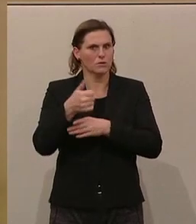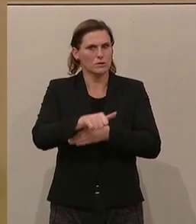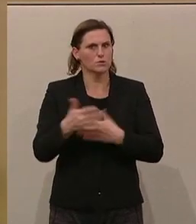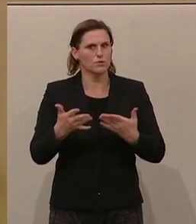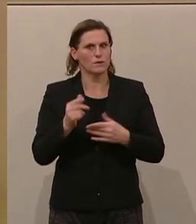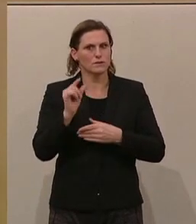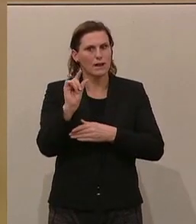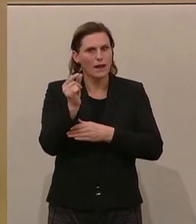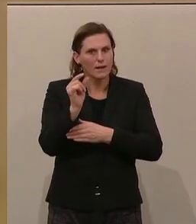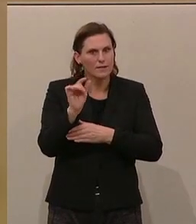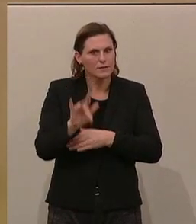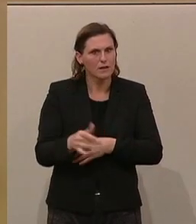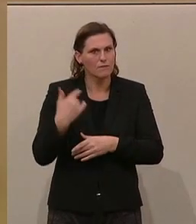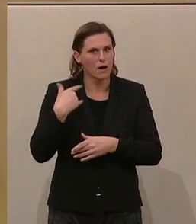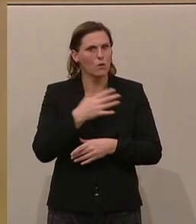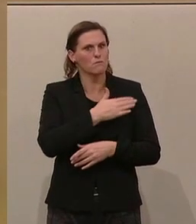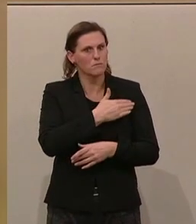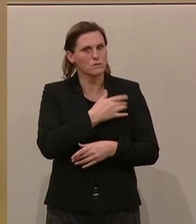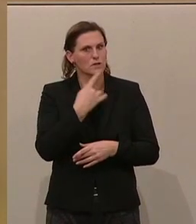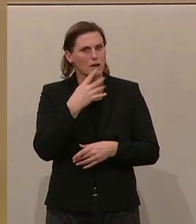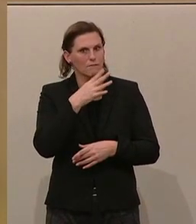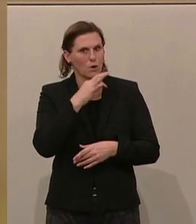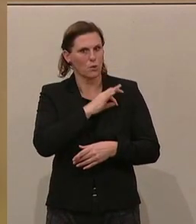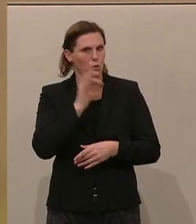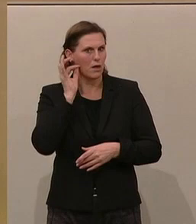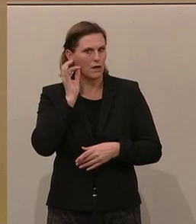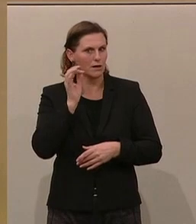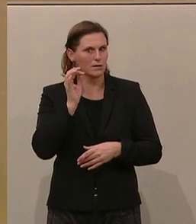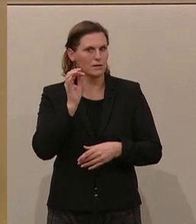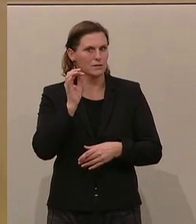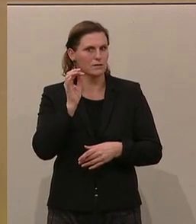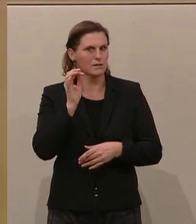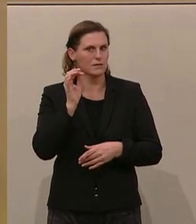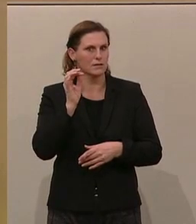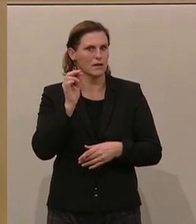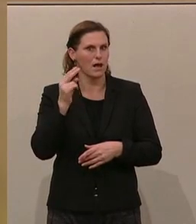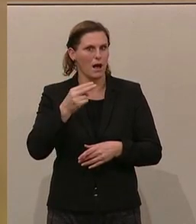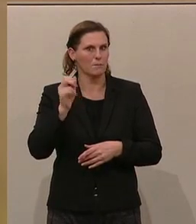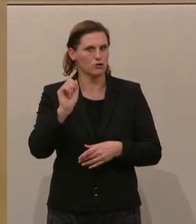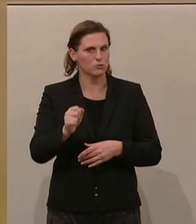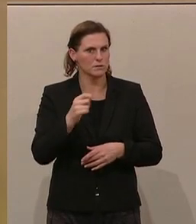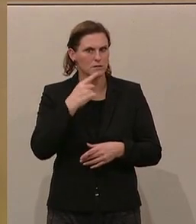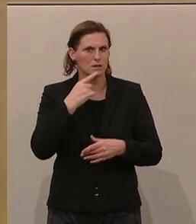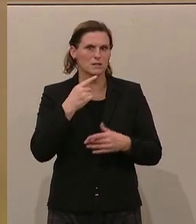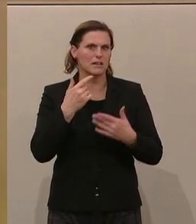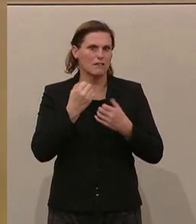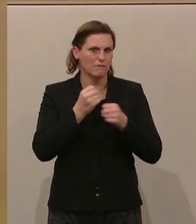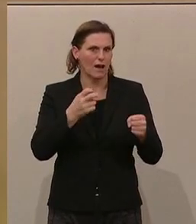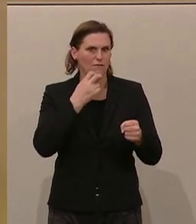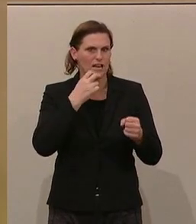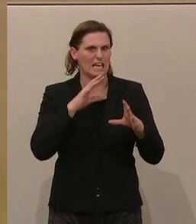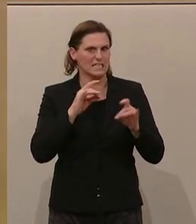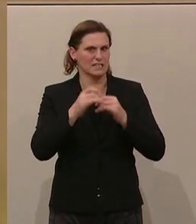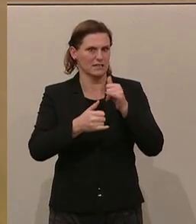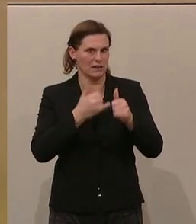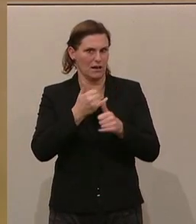Kleinigkeit, die Sie auch lobend erwähnt haben, Frau Kollegin Hammerschmidt, eine langjährige freiheitliche Forderung, das freiwillige 10. Schuljahr, das jetzt endlich rechtlich